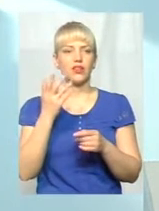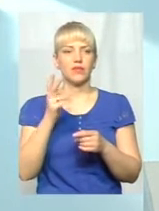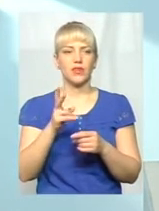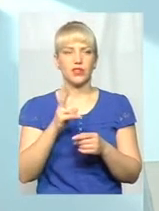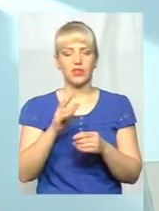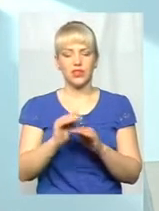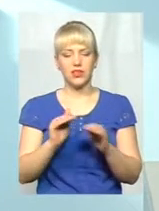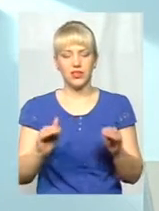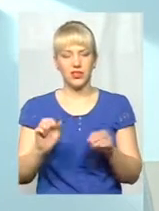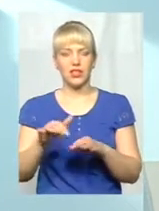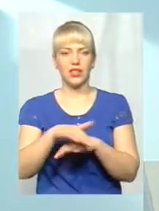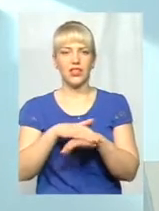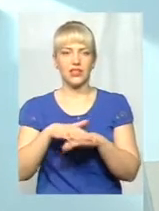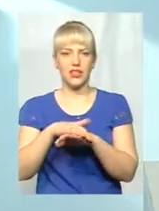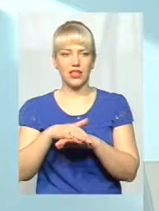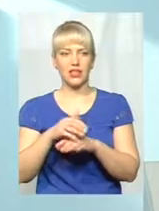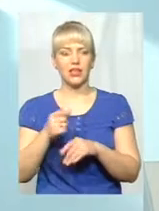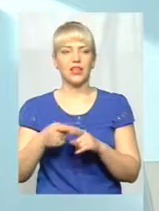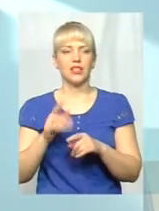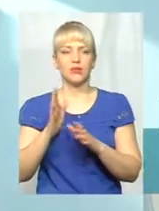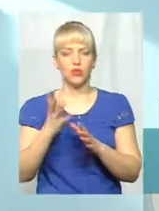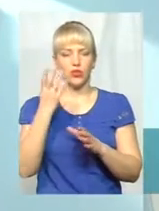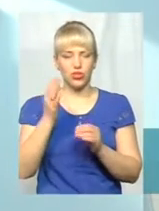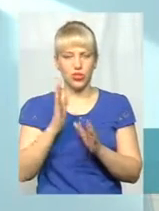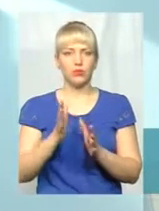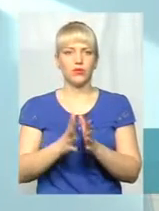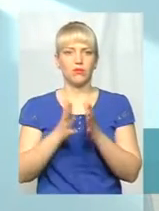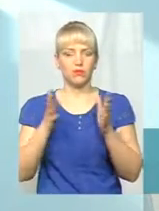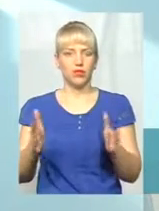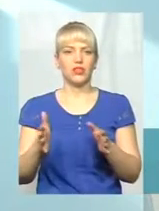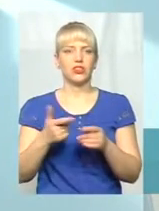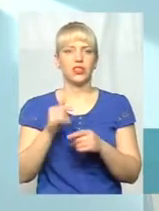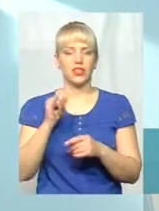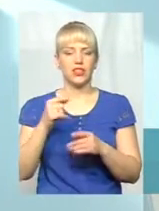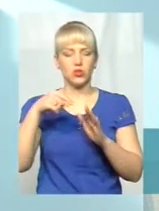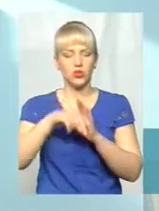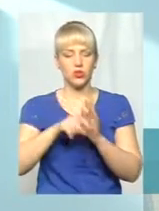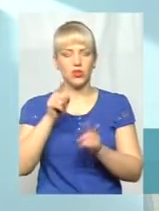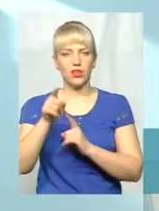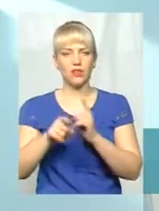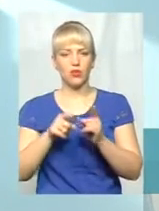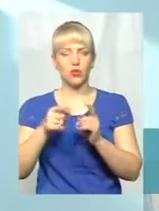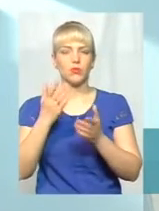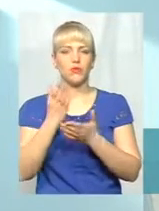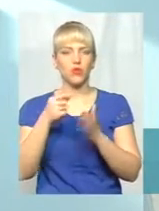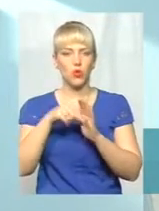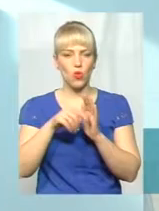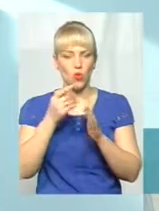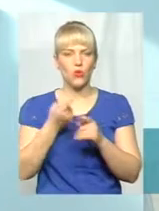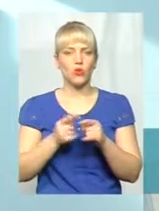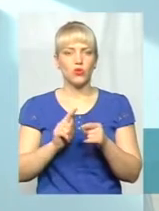доросли населення, вони ще більше будуть діти. І судді реформи заключаються в тому, щоб дійсно створити первинну мережу,